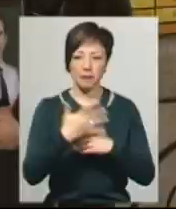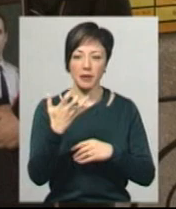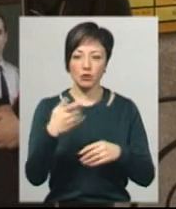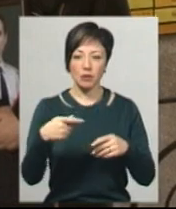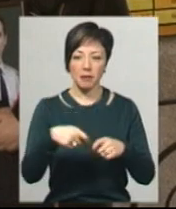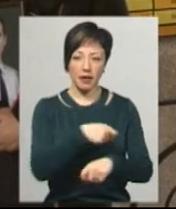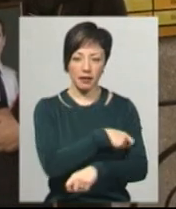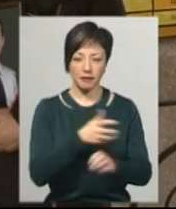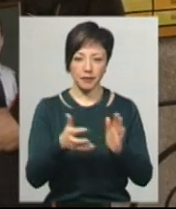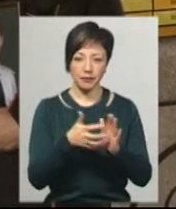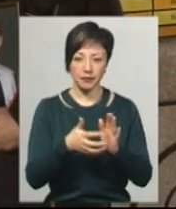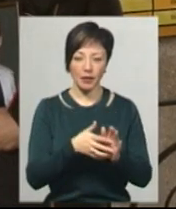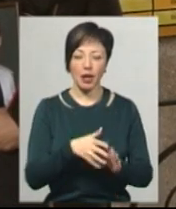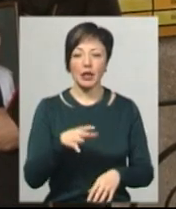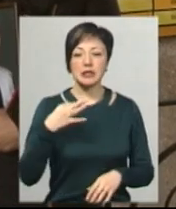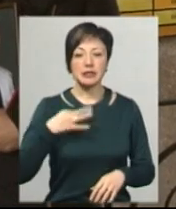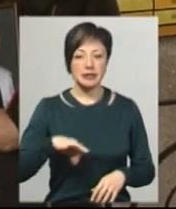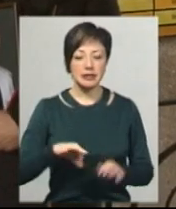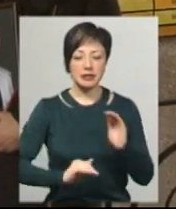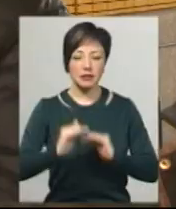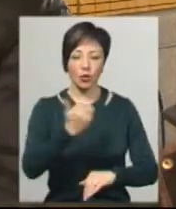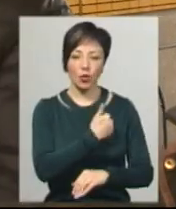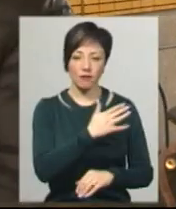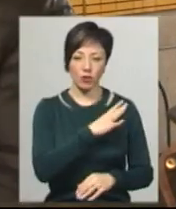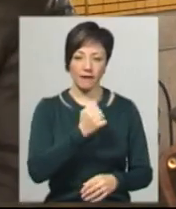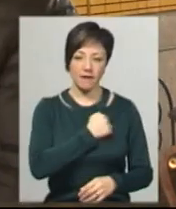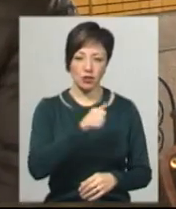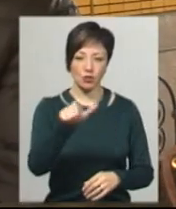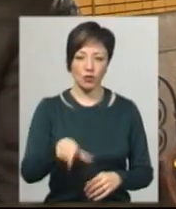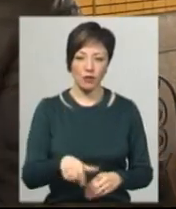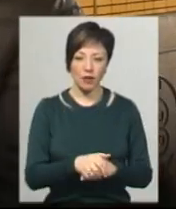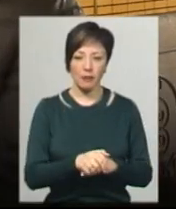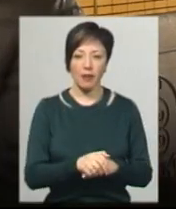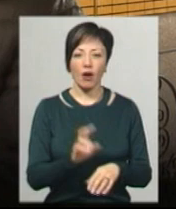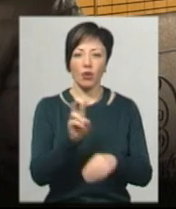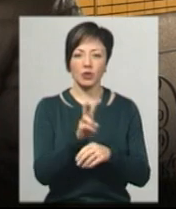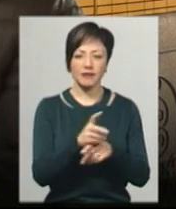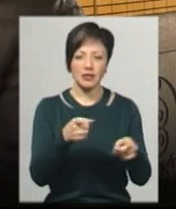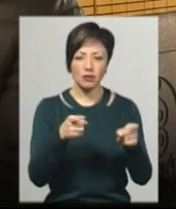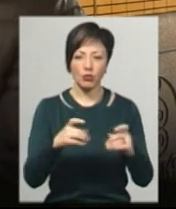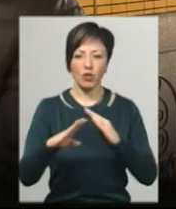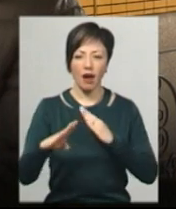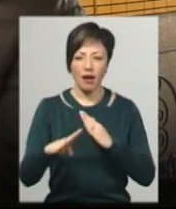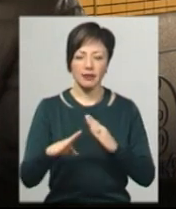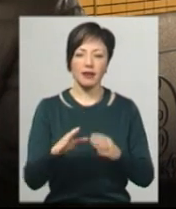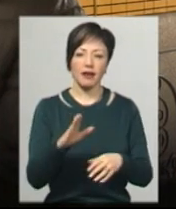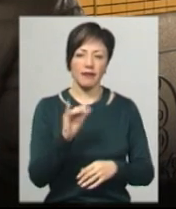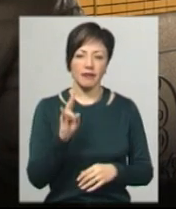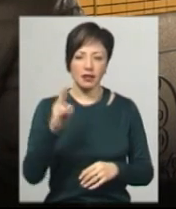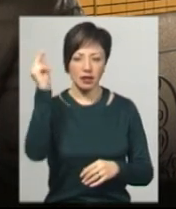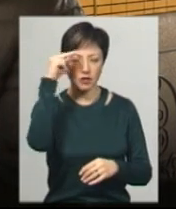метрів. Наталя Баран каже, сен з дитинства хотів бути військовим. Він ходив на стрільбу, на карате, він вже як